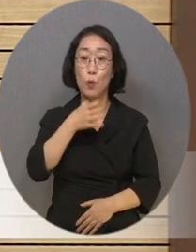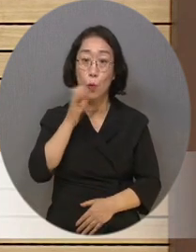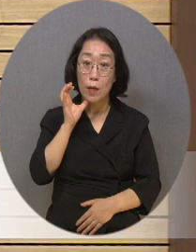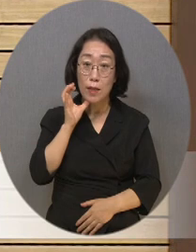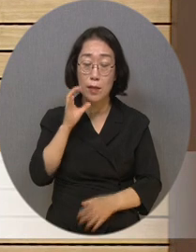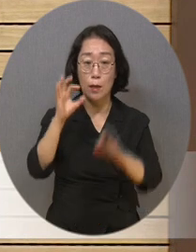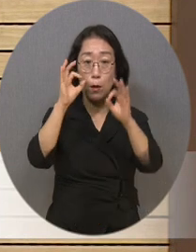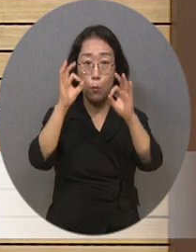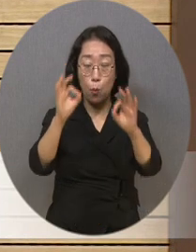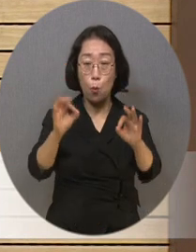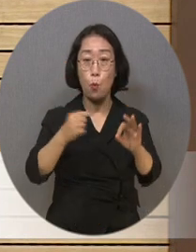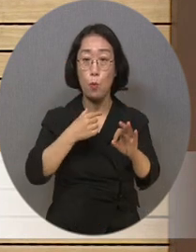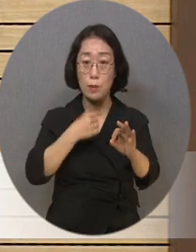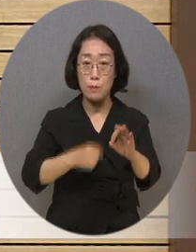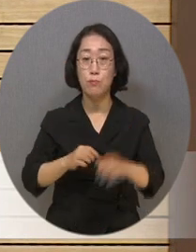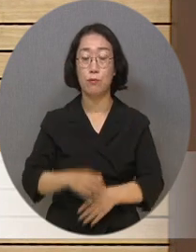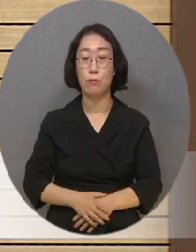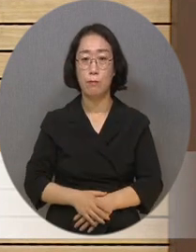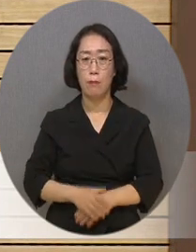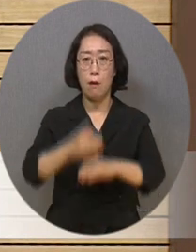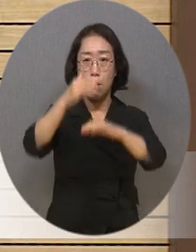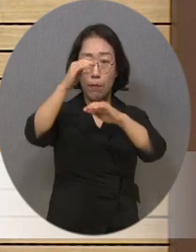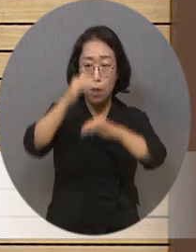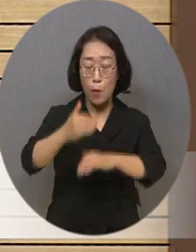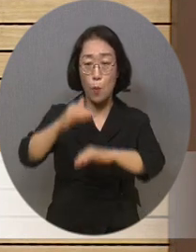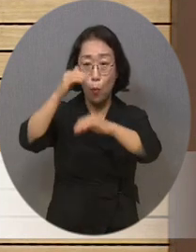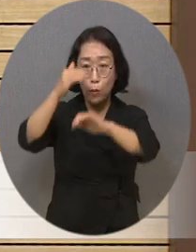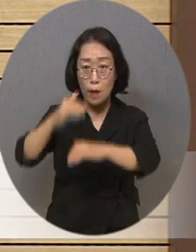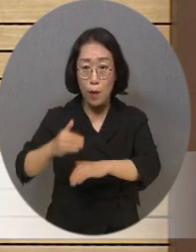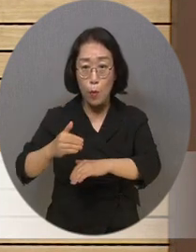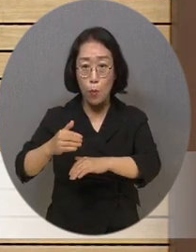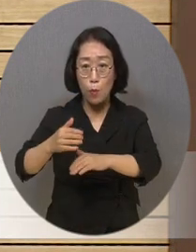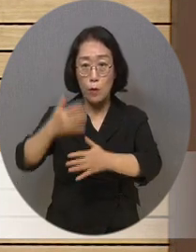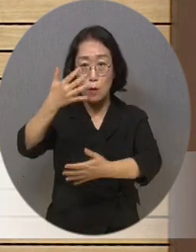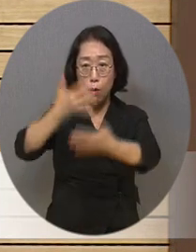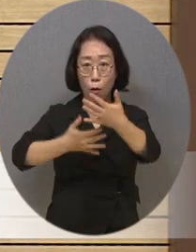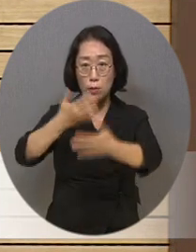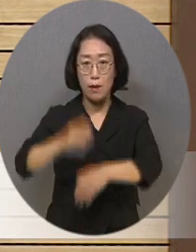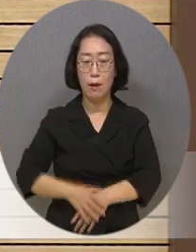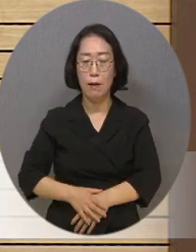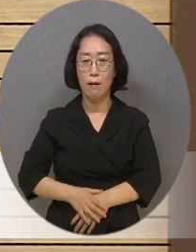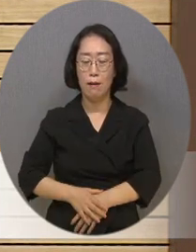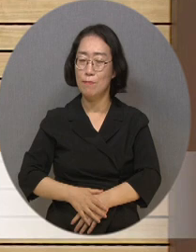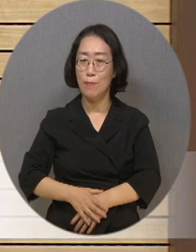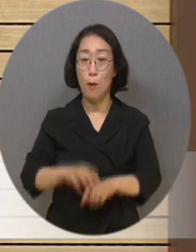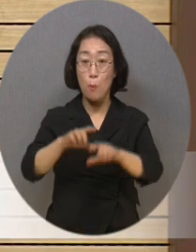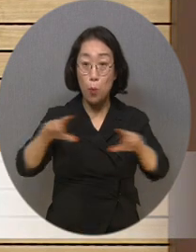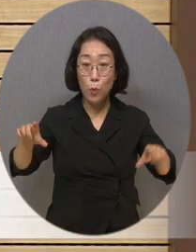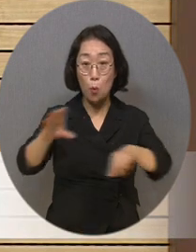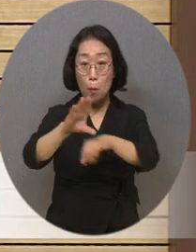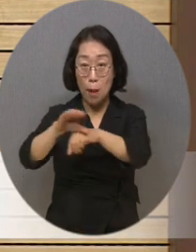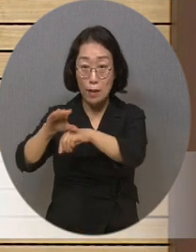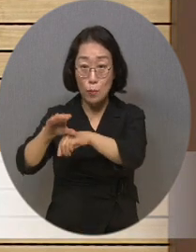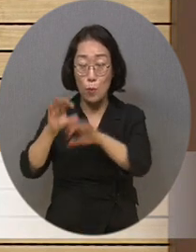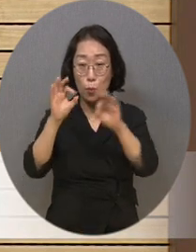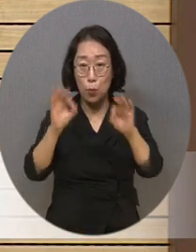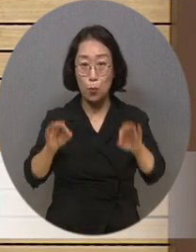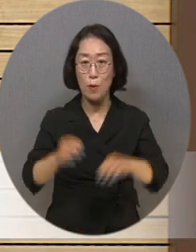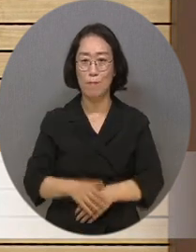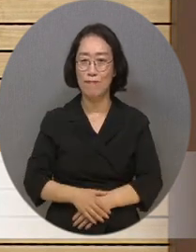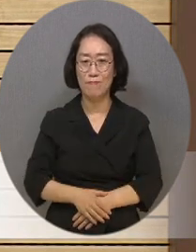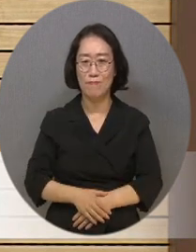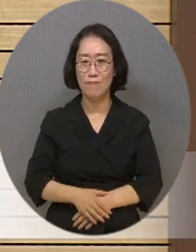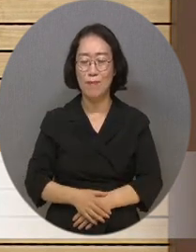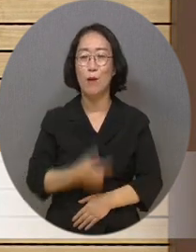꼭 보고 싶은 그런 프로그램이 일반 방송에서